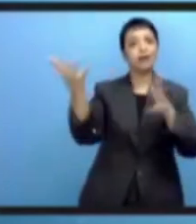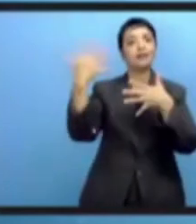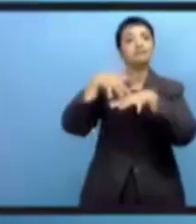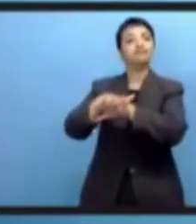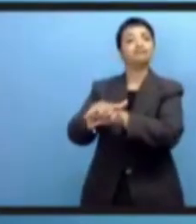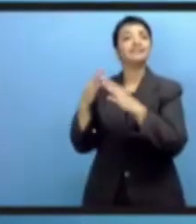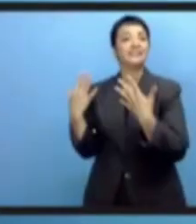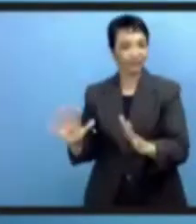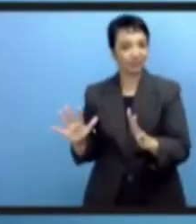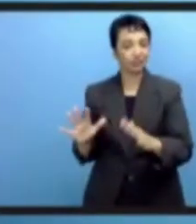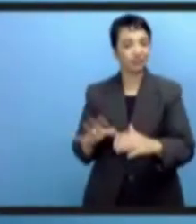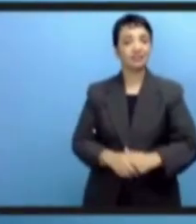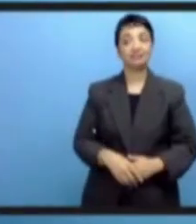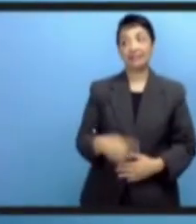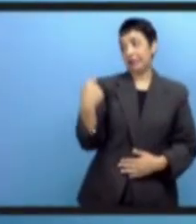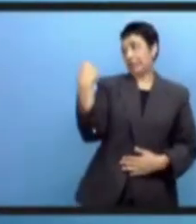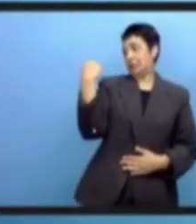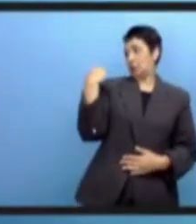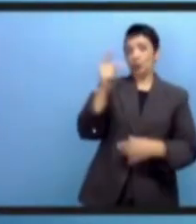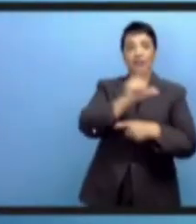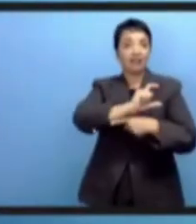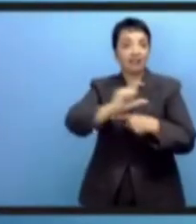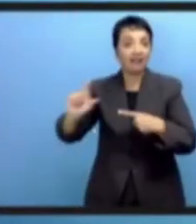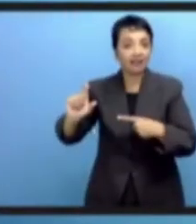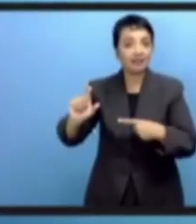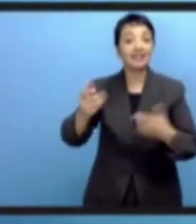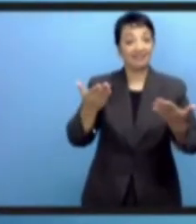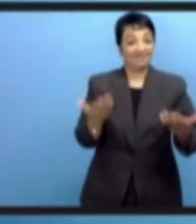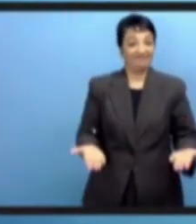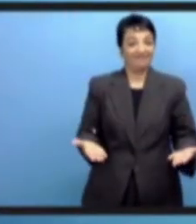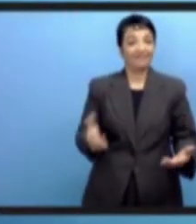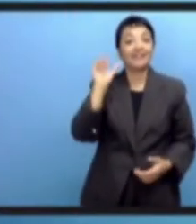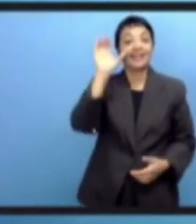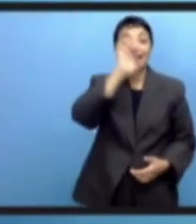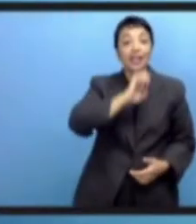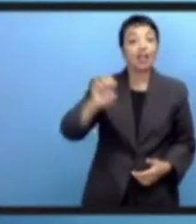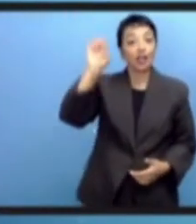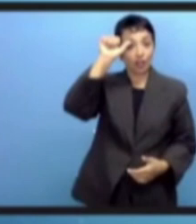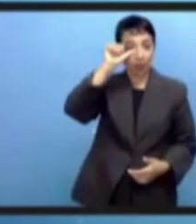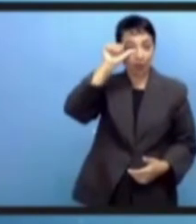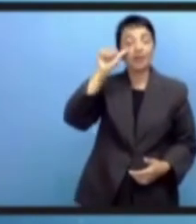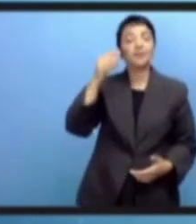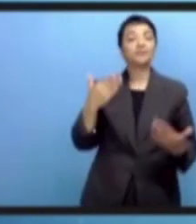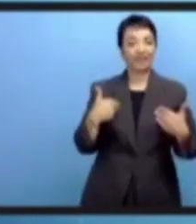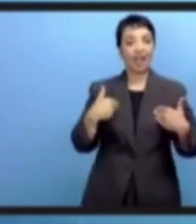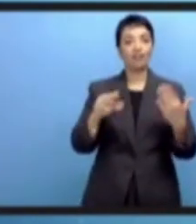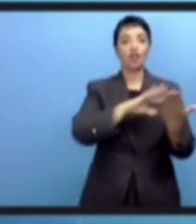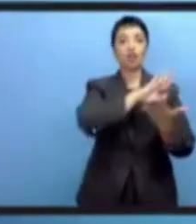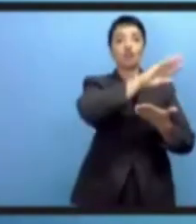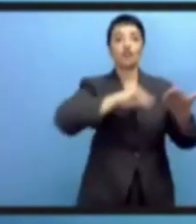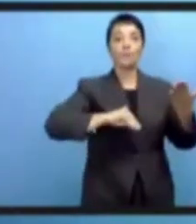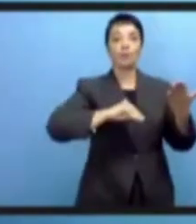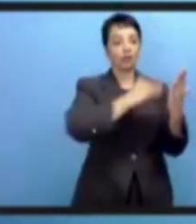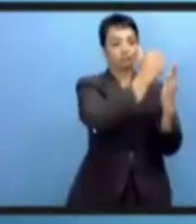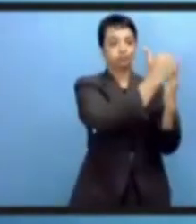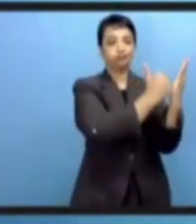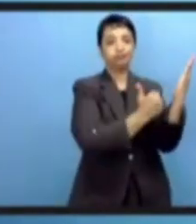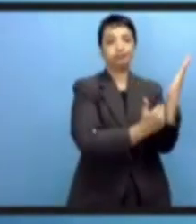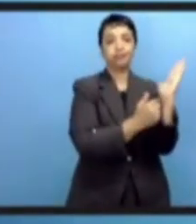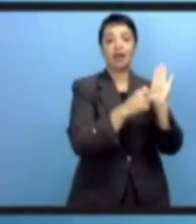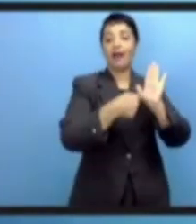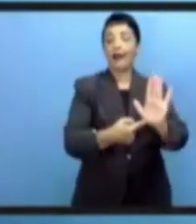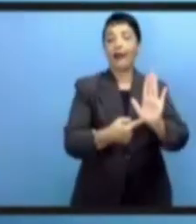этой концепцией ROM, и 17 из них –